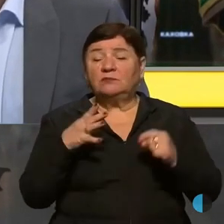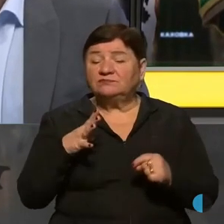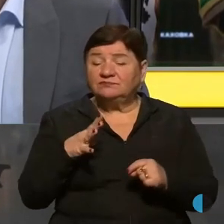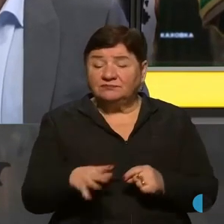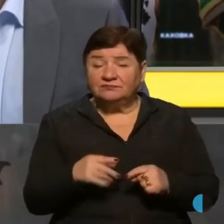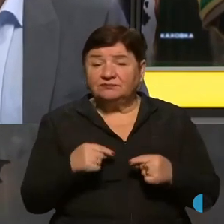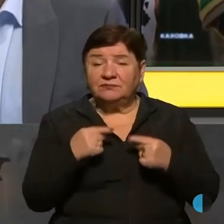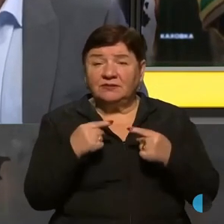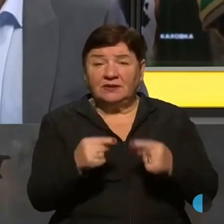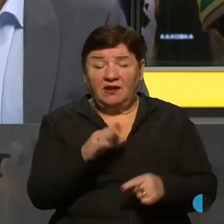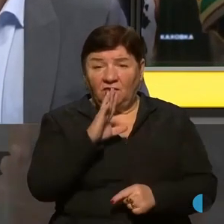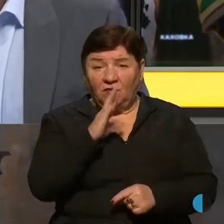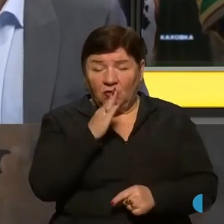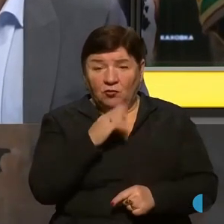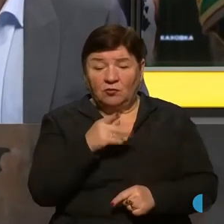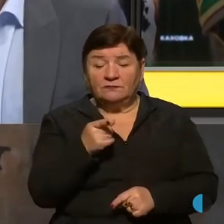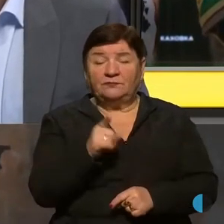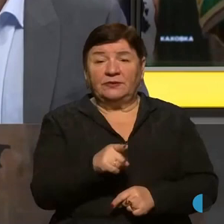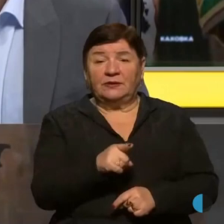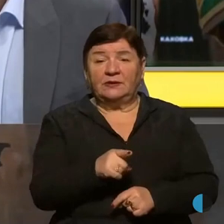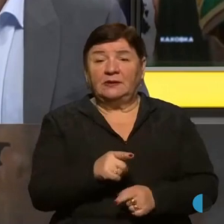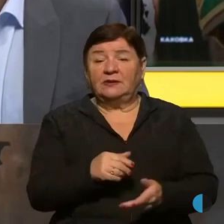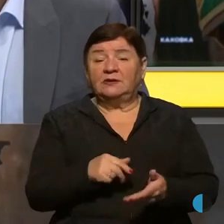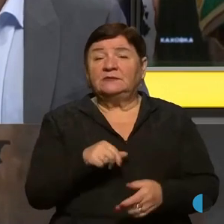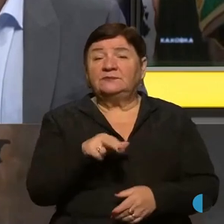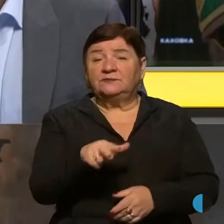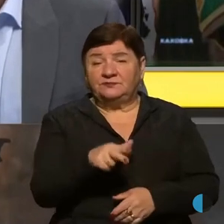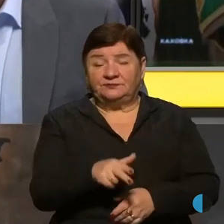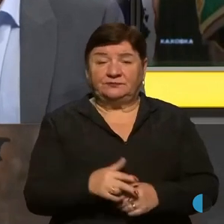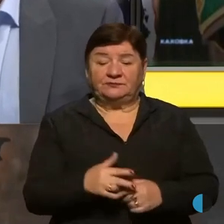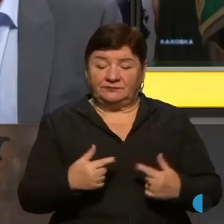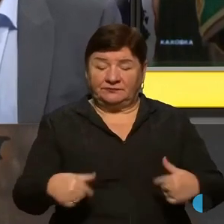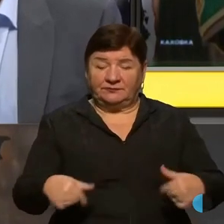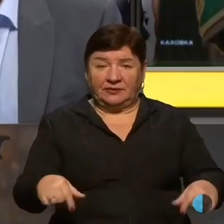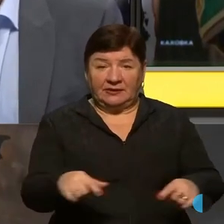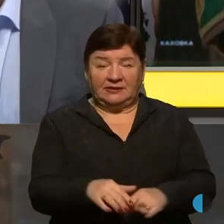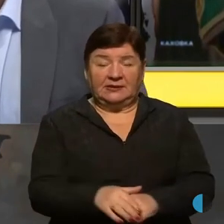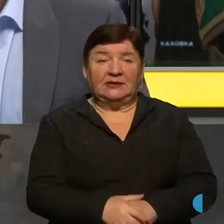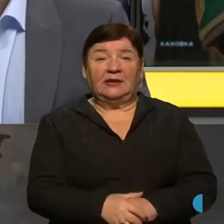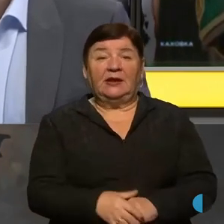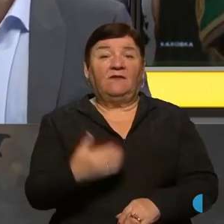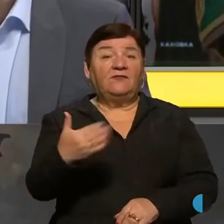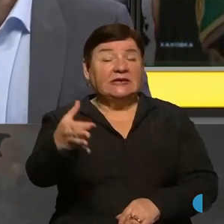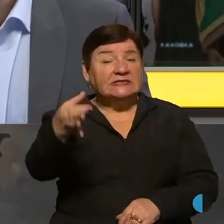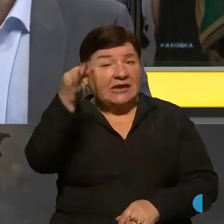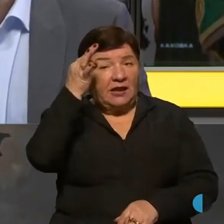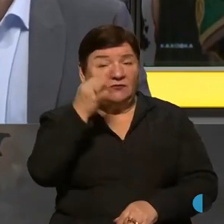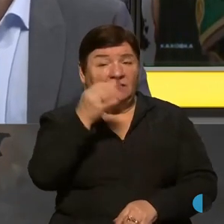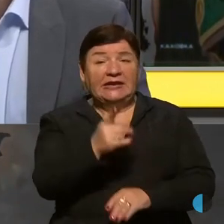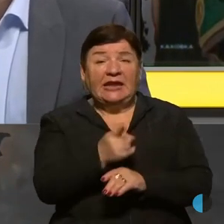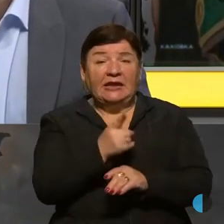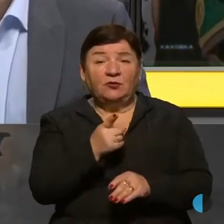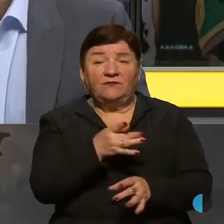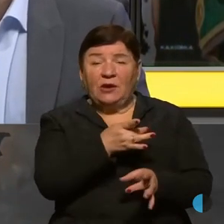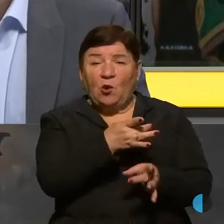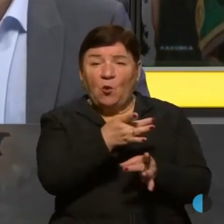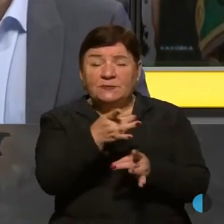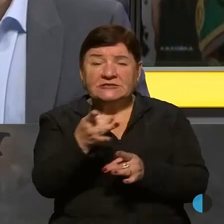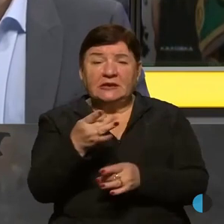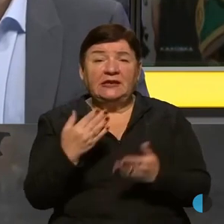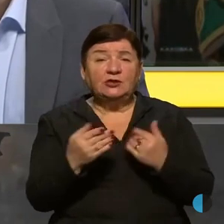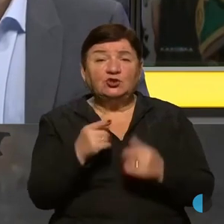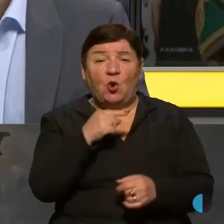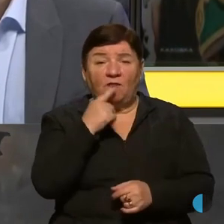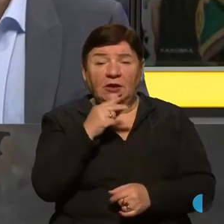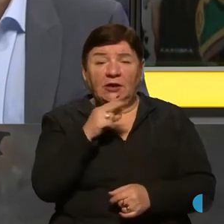ворога, мається на базі, відступити в освоя сім. Ну і ви згадували про танкові обстріли. Власне, якщо говорити про